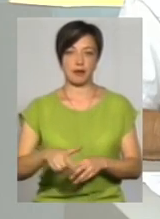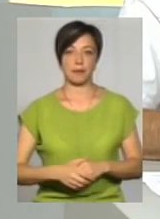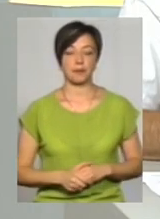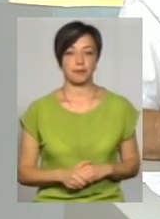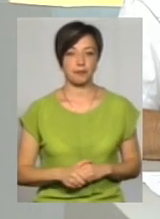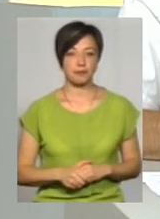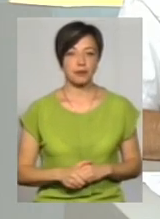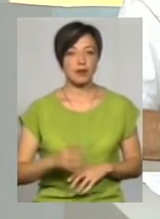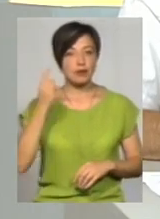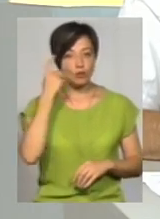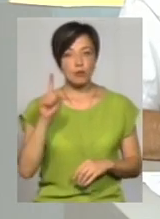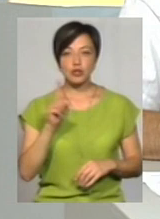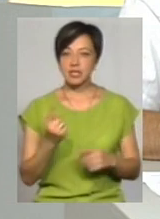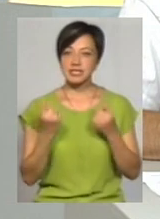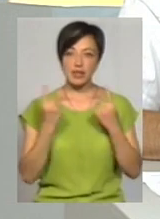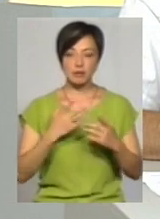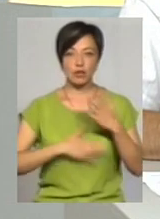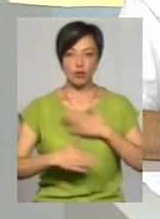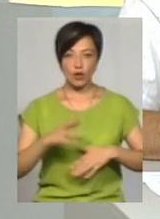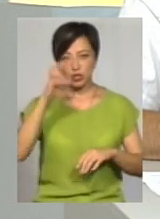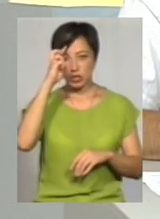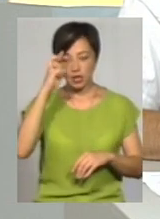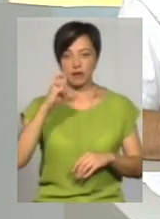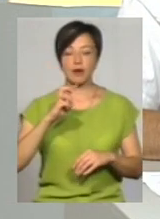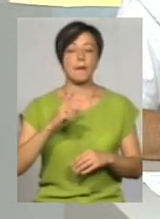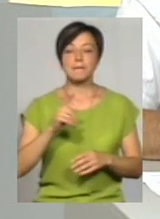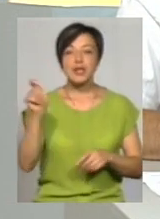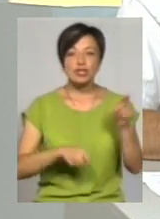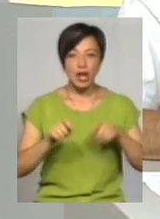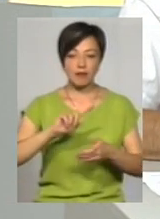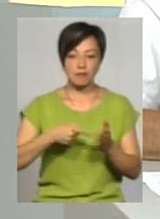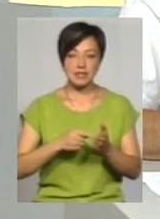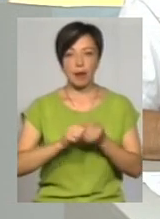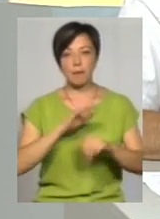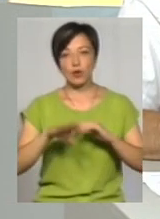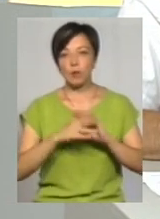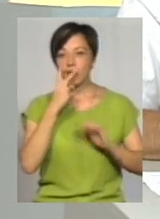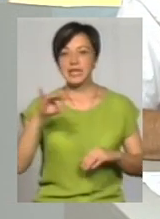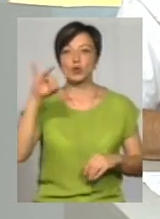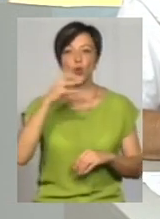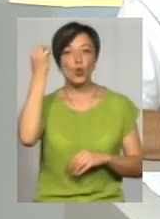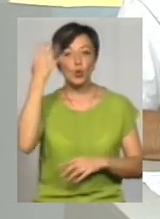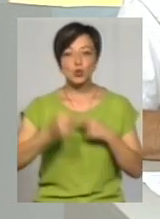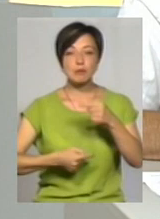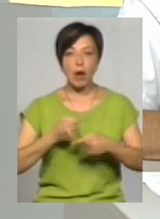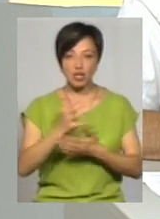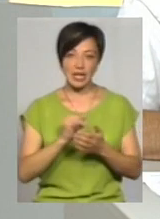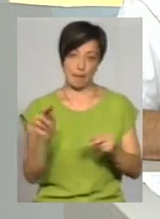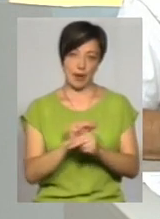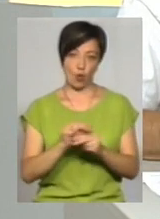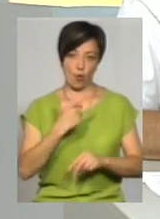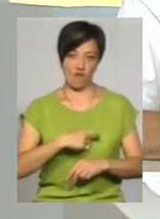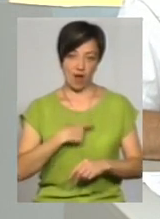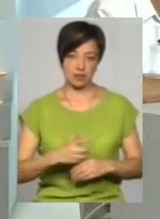я думаю, що з великим беззадоволенням приїжджали в місто Кам'янець-Подільське, щоб подивитися на історичну, культурну спадщину і, крім того, підлікуватися.